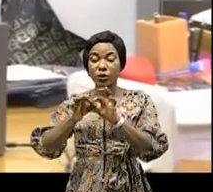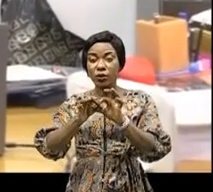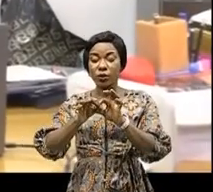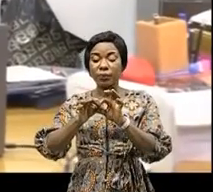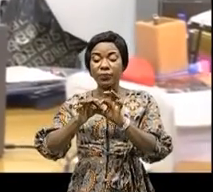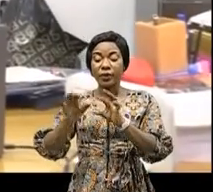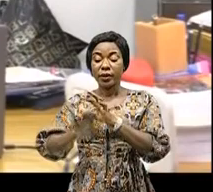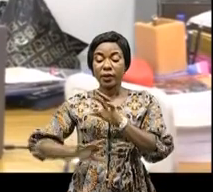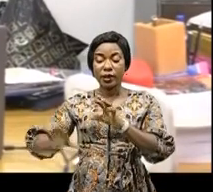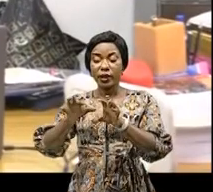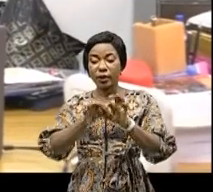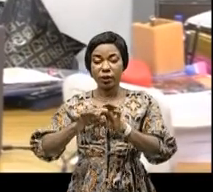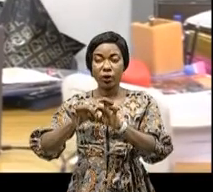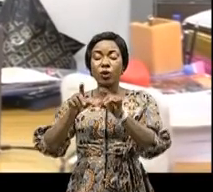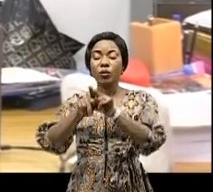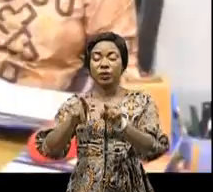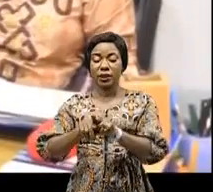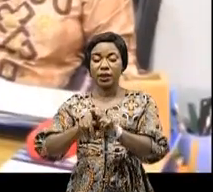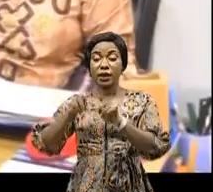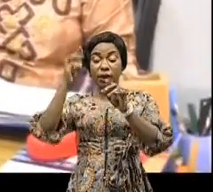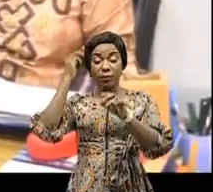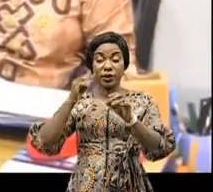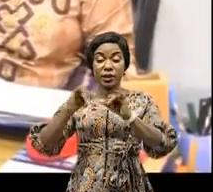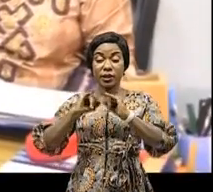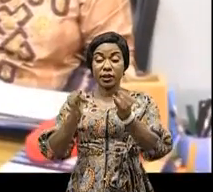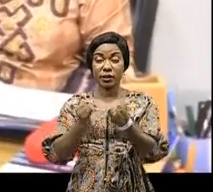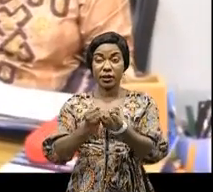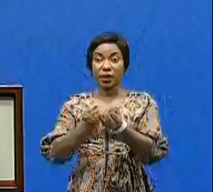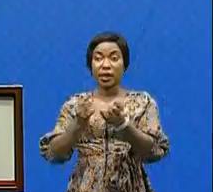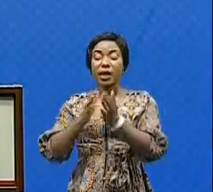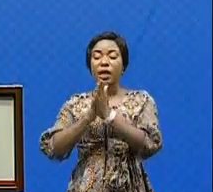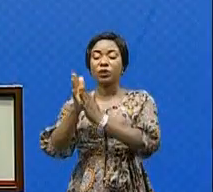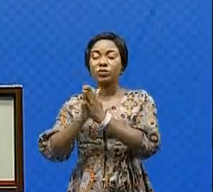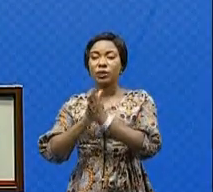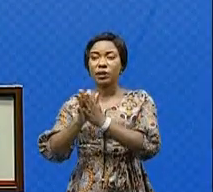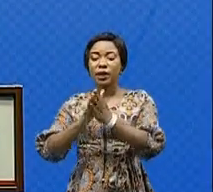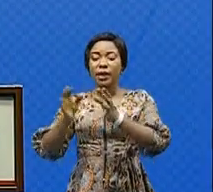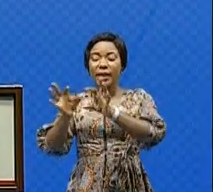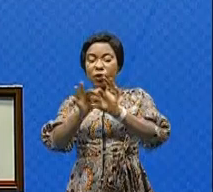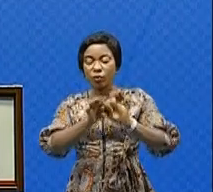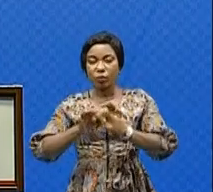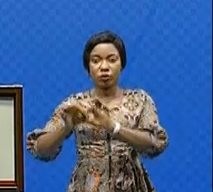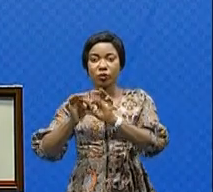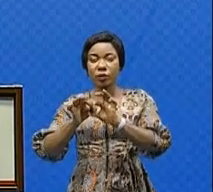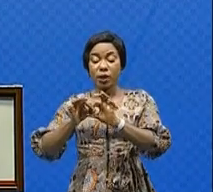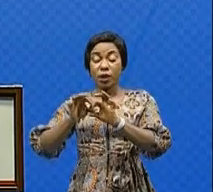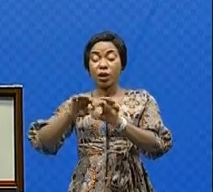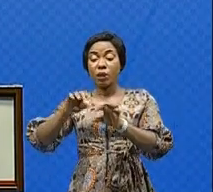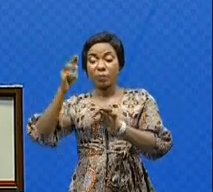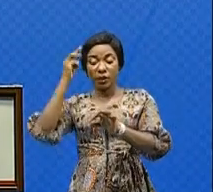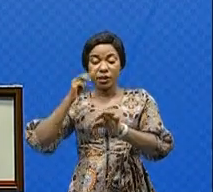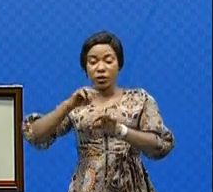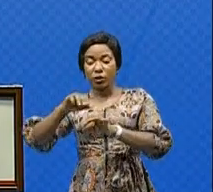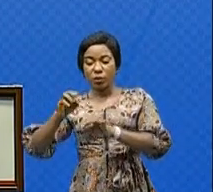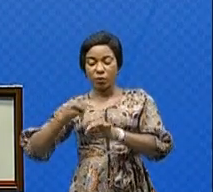'Industrie a sollicité la collaboration de ses collègues en charge de mines et des finances avec qui coordonne cet événement